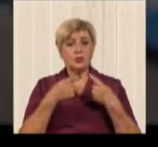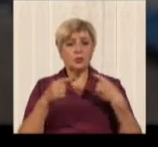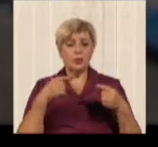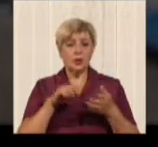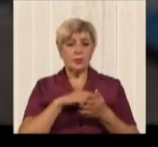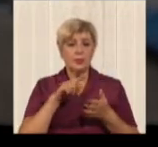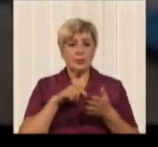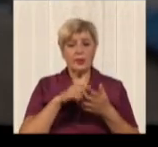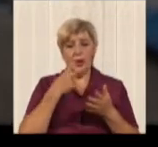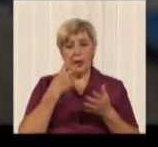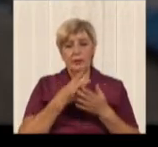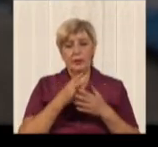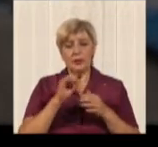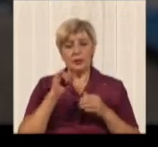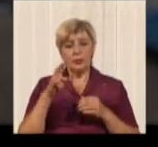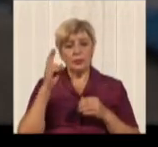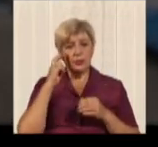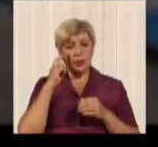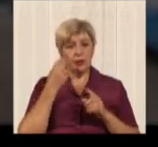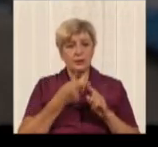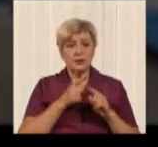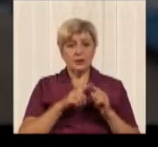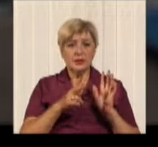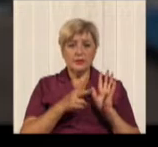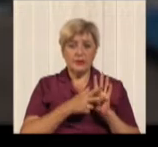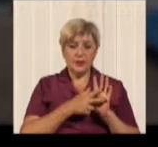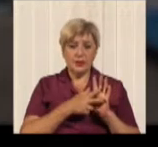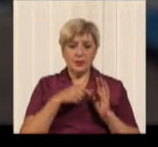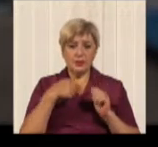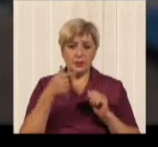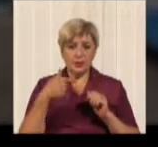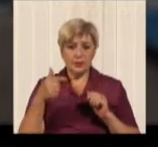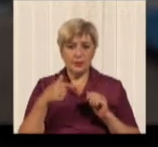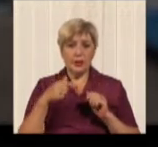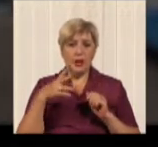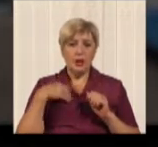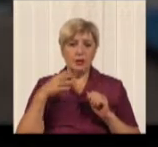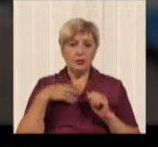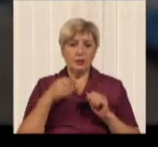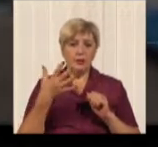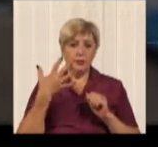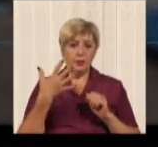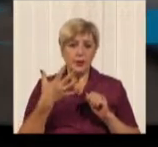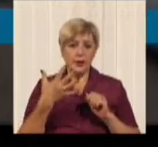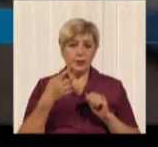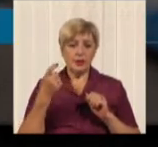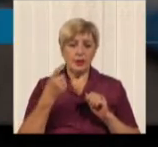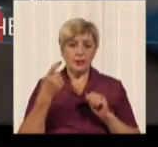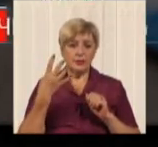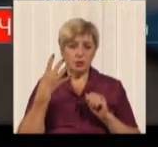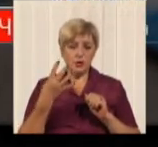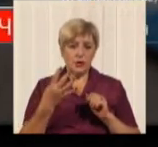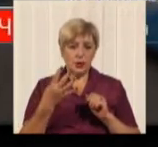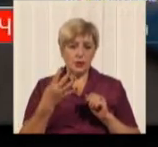Так, от ми бачимо, що у Києві це 8 гривень складає проїзд в електротранспорті Львів – 5, Харків –